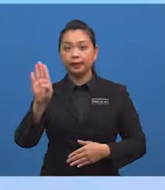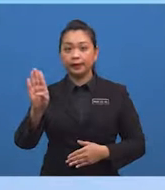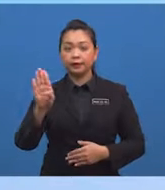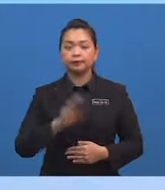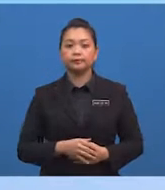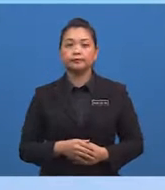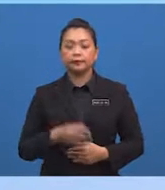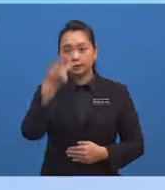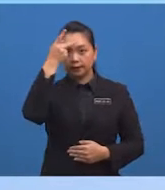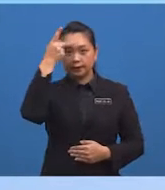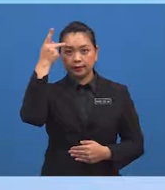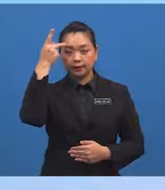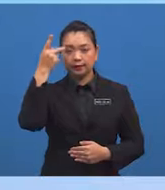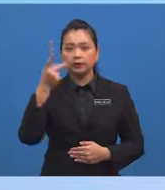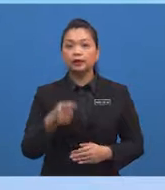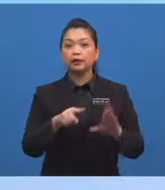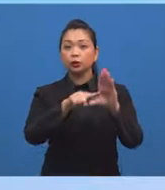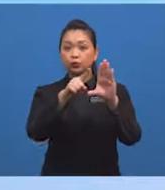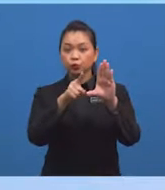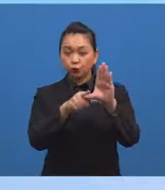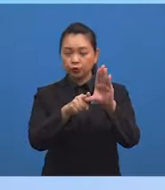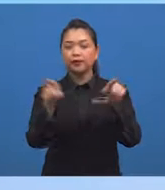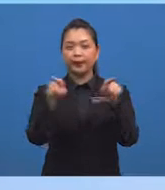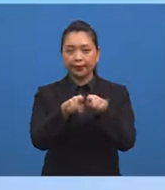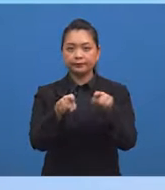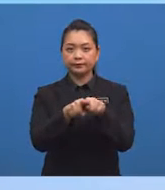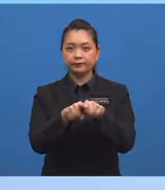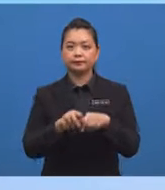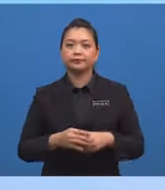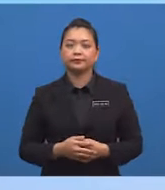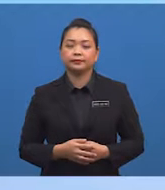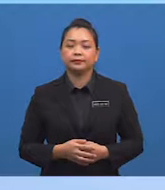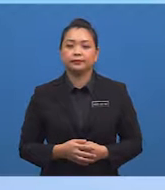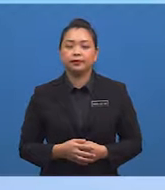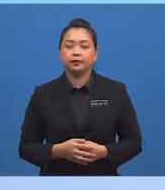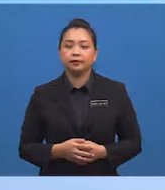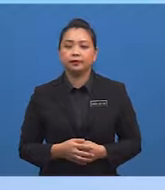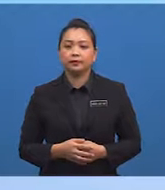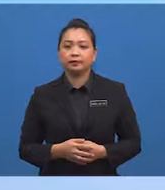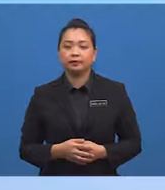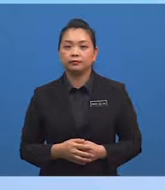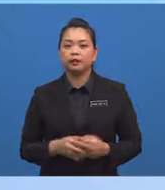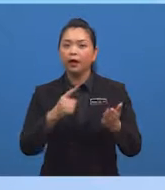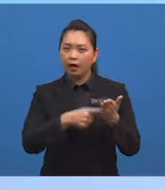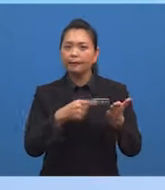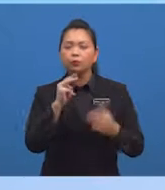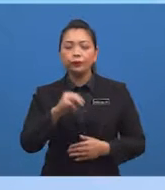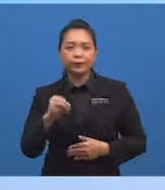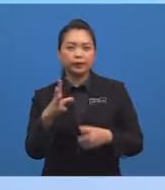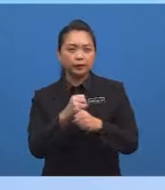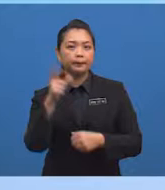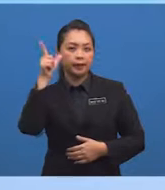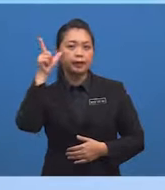kerana sudut itu adalah sudut sepadan Apa lagi yang murid-murid dapat lihat?